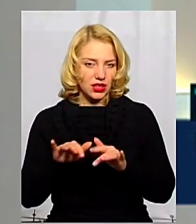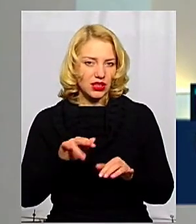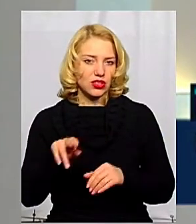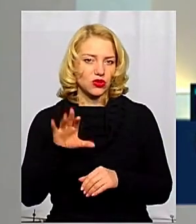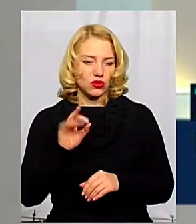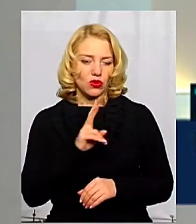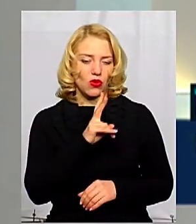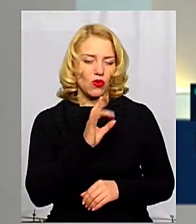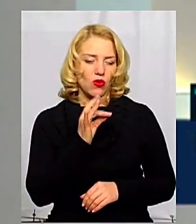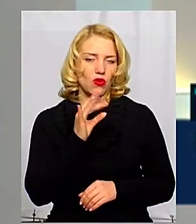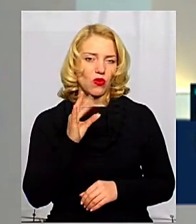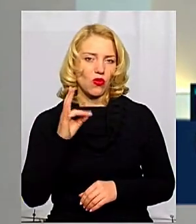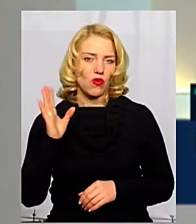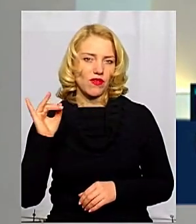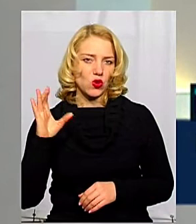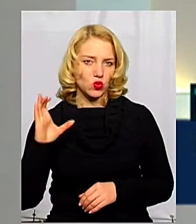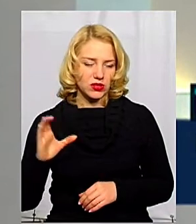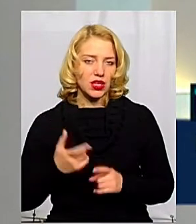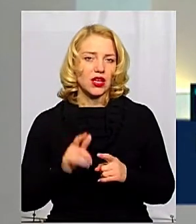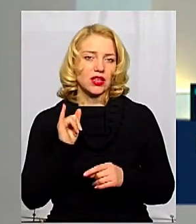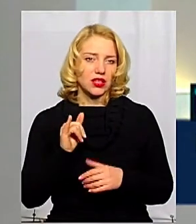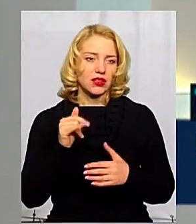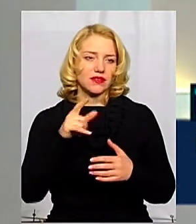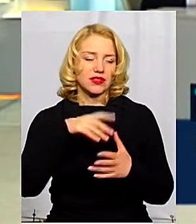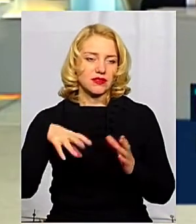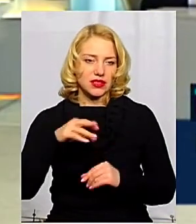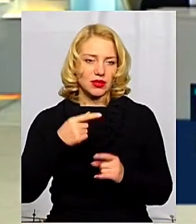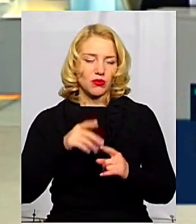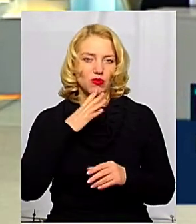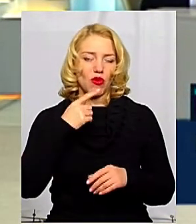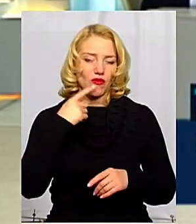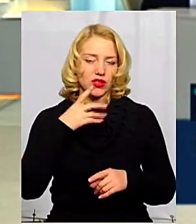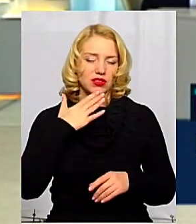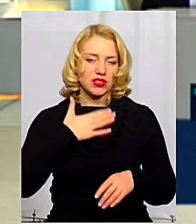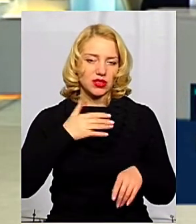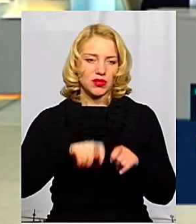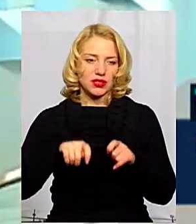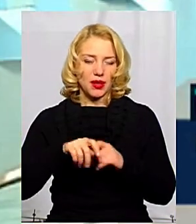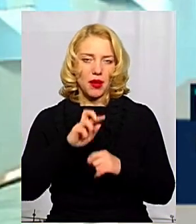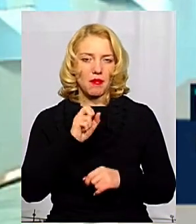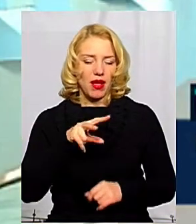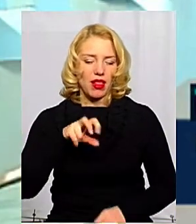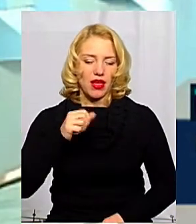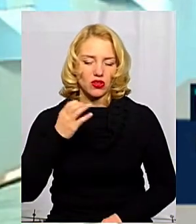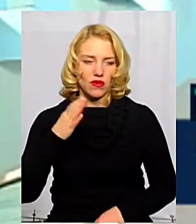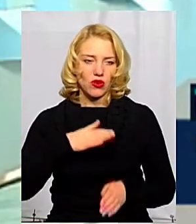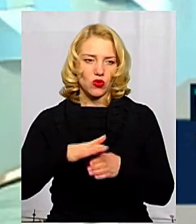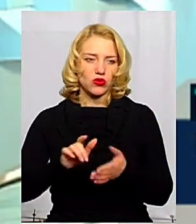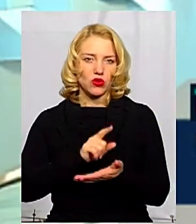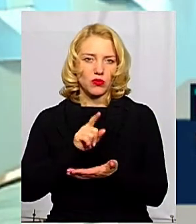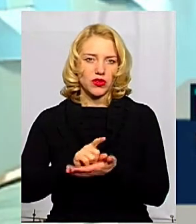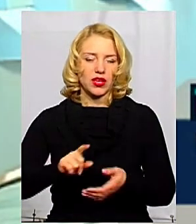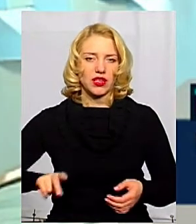будемо з'ясовувати з нашими експертами. Це Олег Балашов, виконуючий обов'язки директора